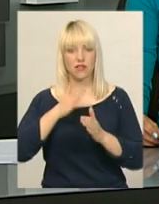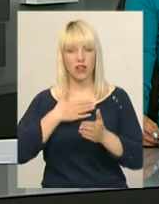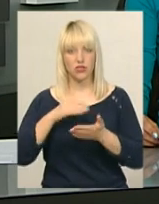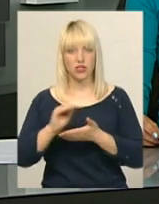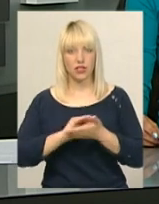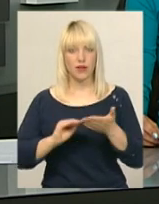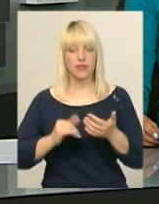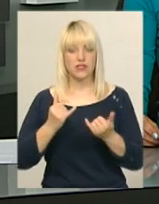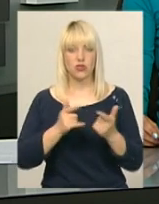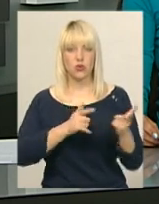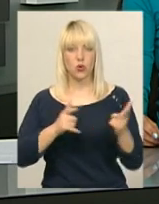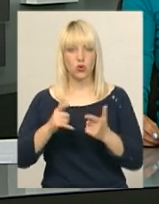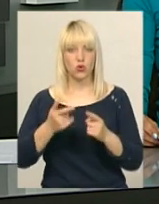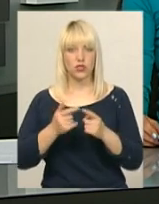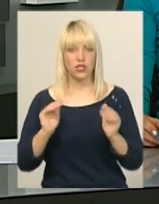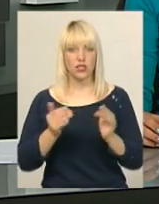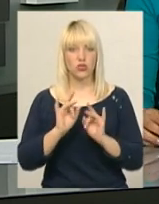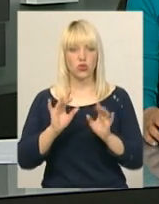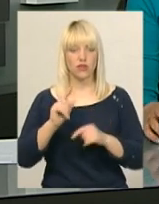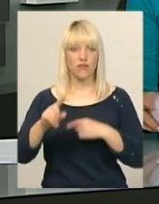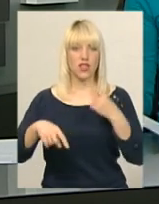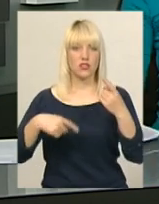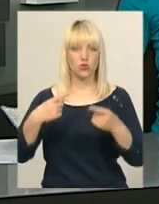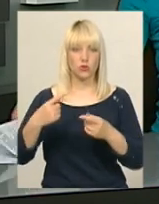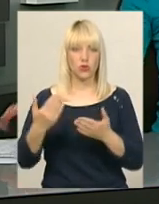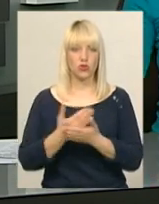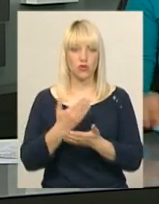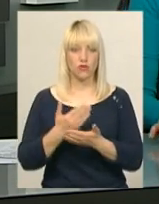сюжет готується до ефіру, його ми вам покажемо у наступному випуску новин.